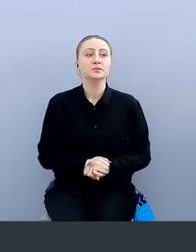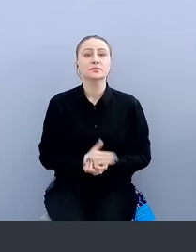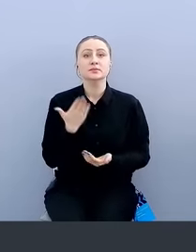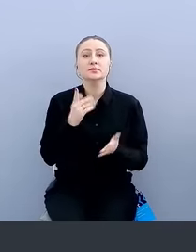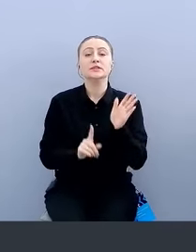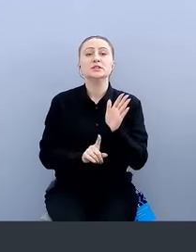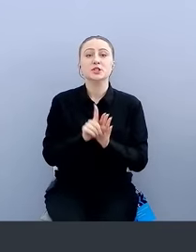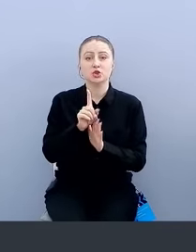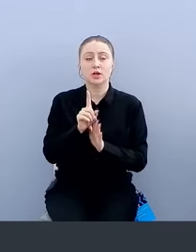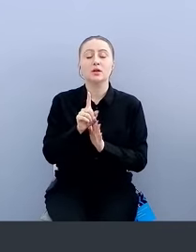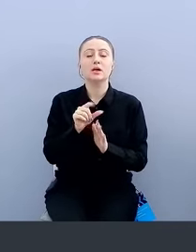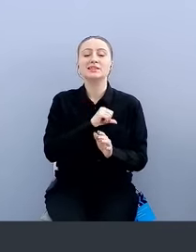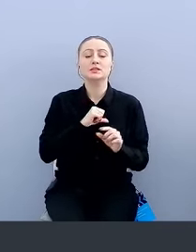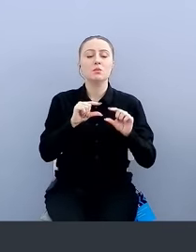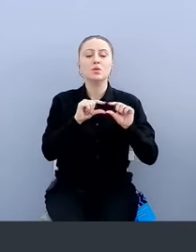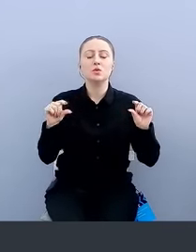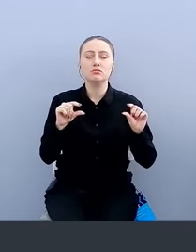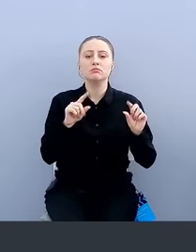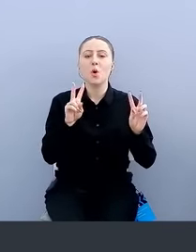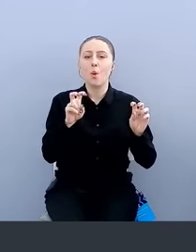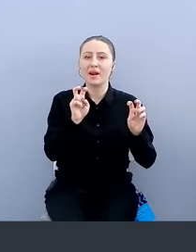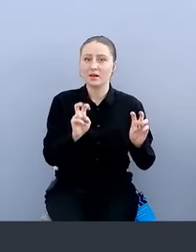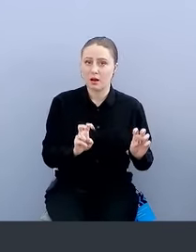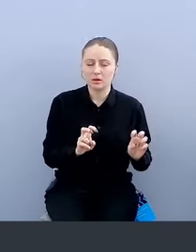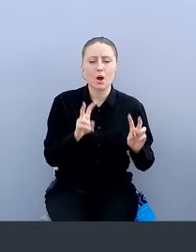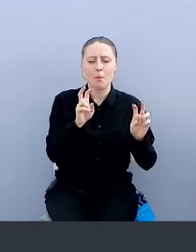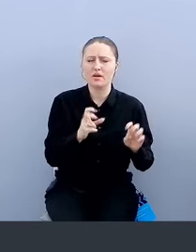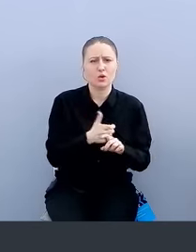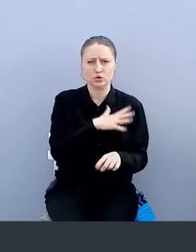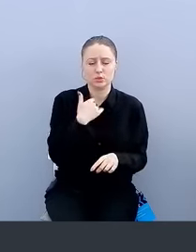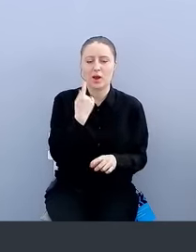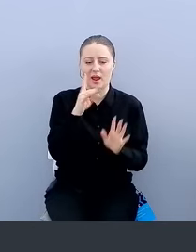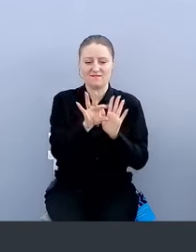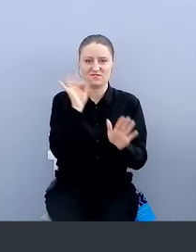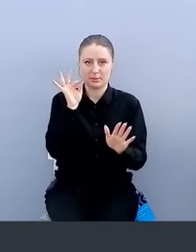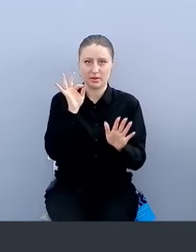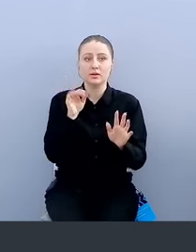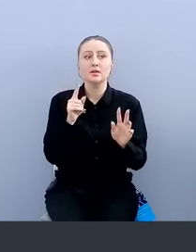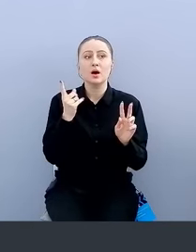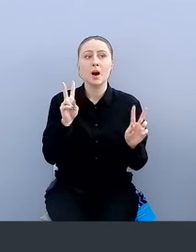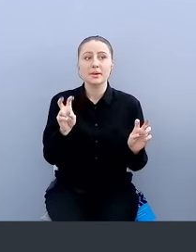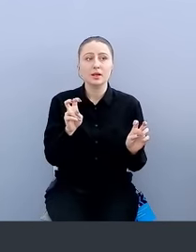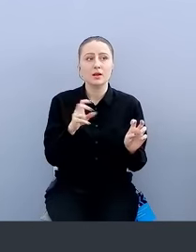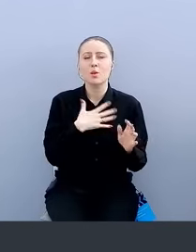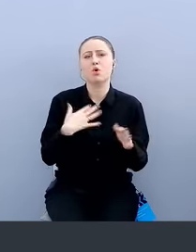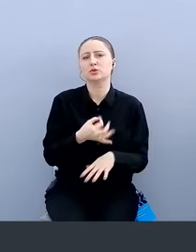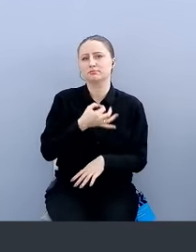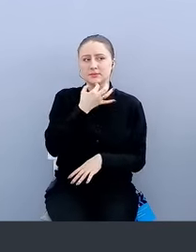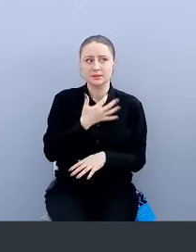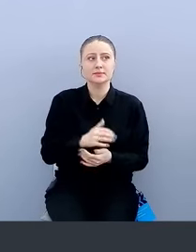Сначала начнем с определения. Определений много. Я выбрал одно, которое мне больше всего нравится.